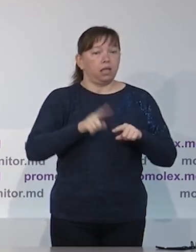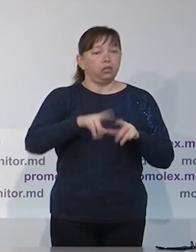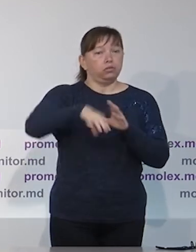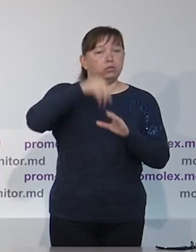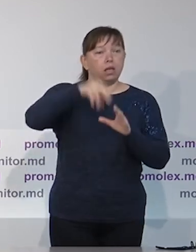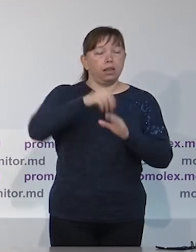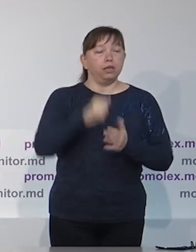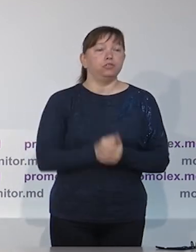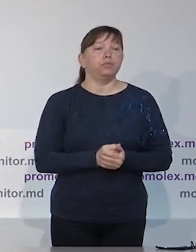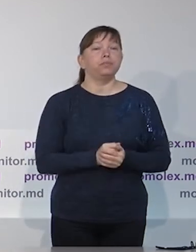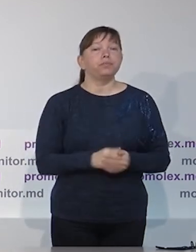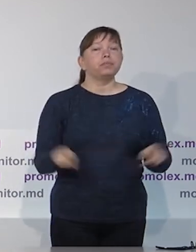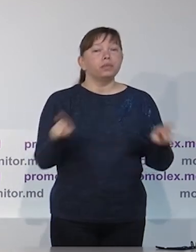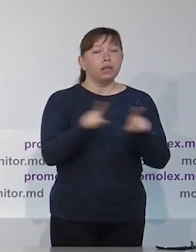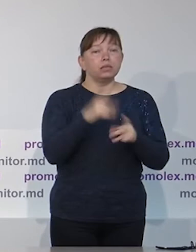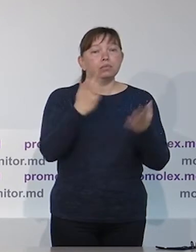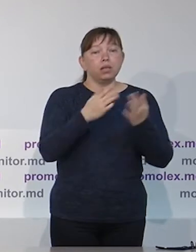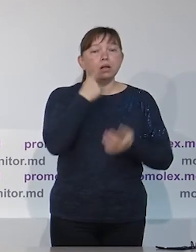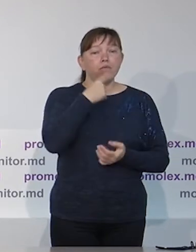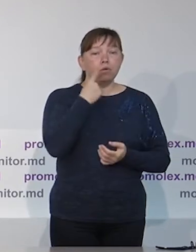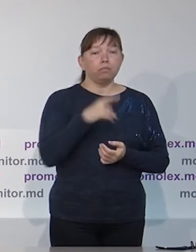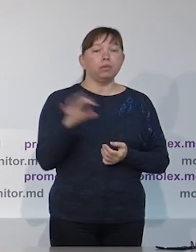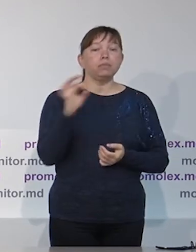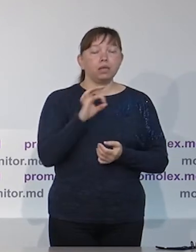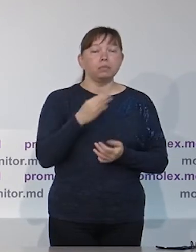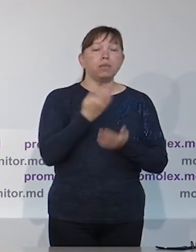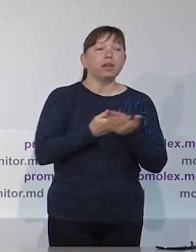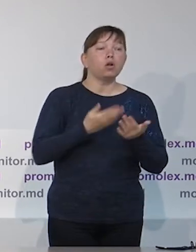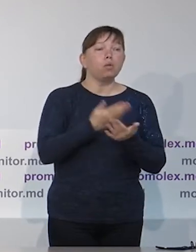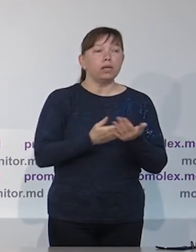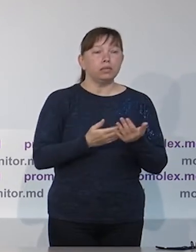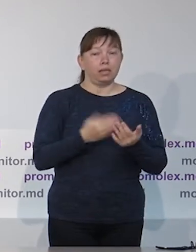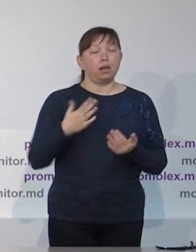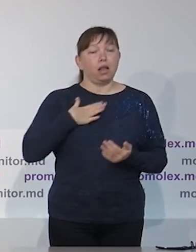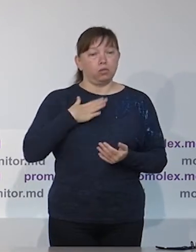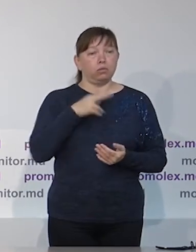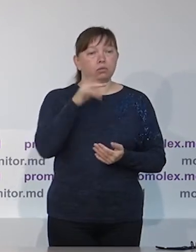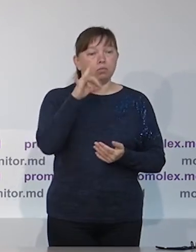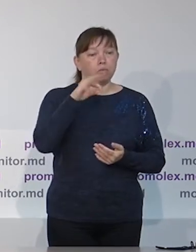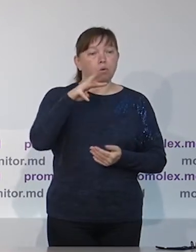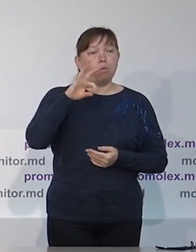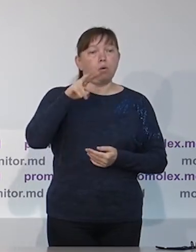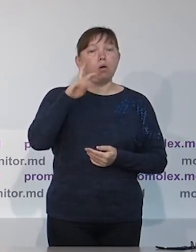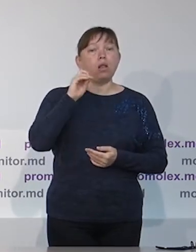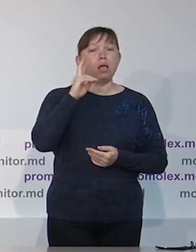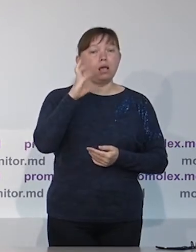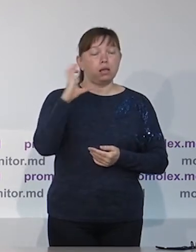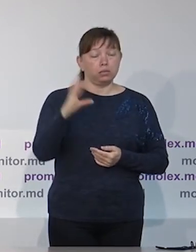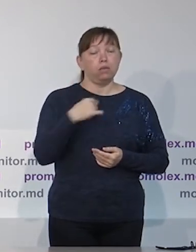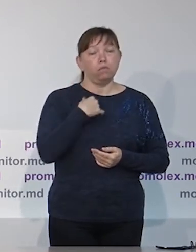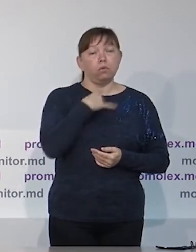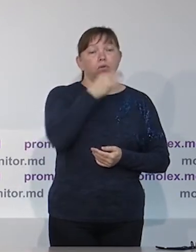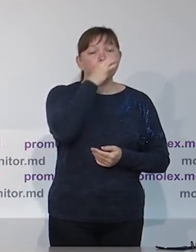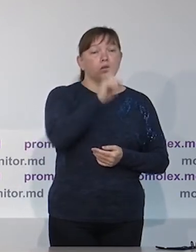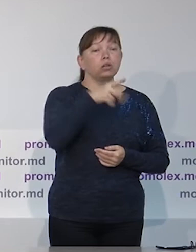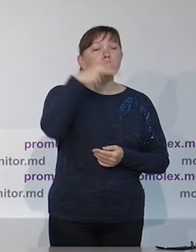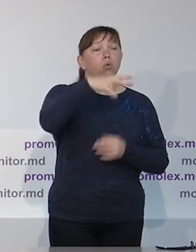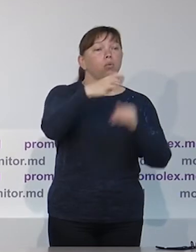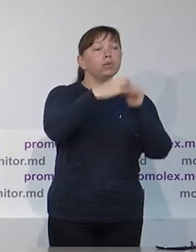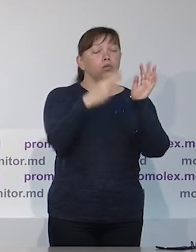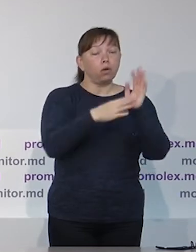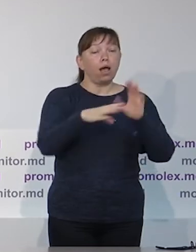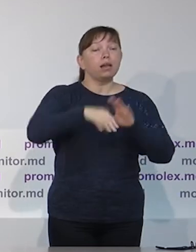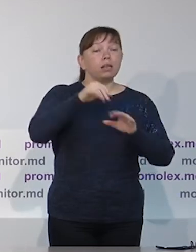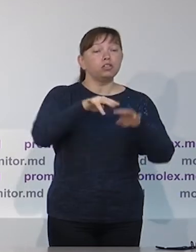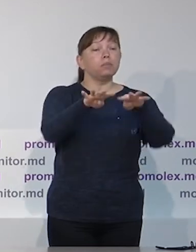положения, так что, чтобы мы были сейчас более подготовлены к настоящим выборам.